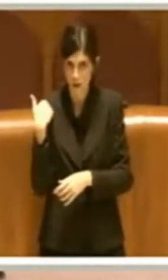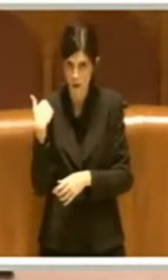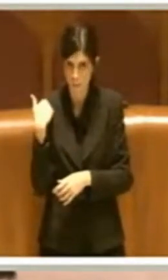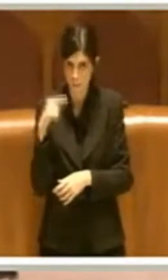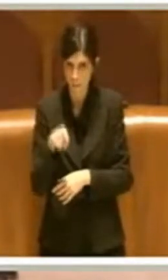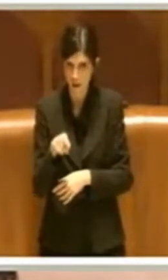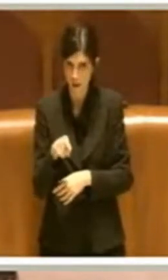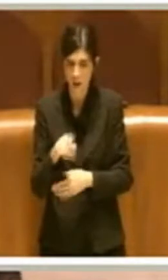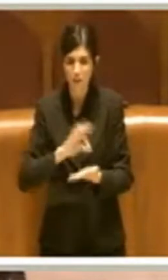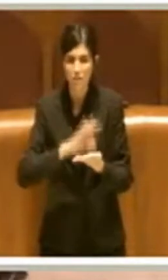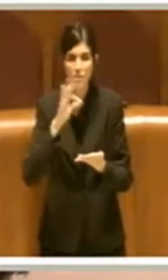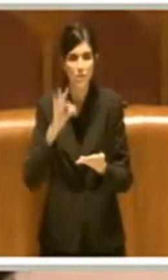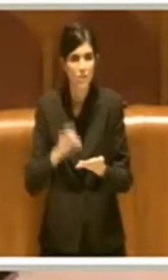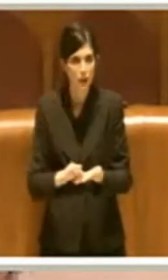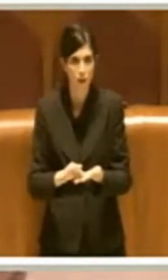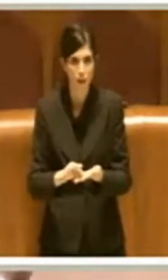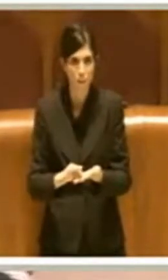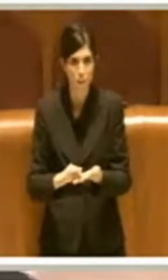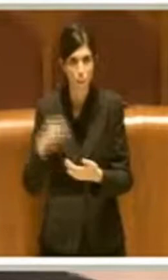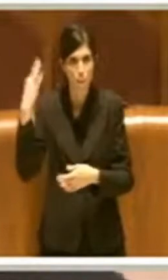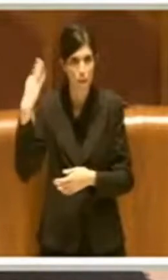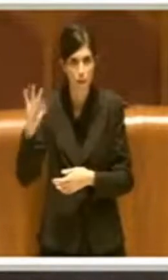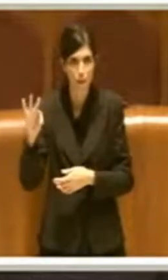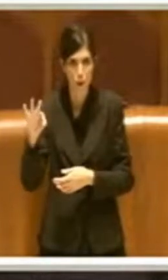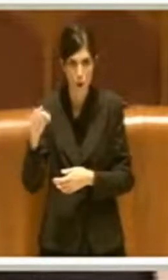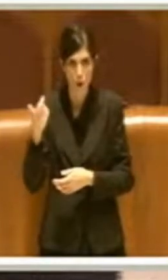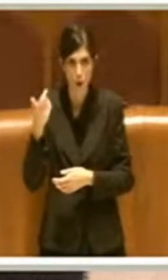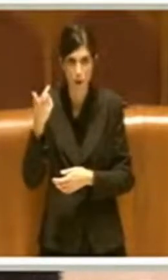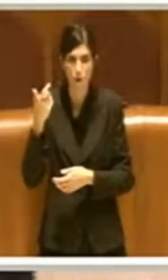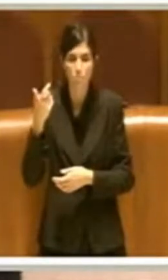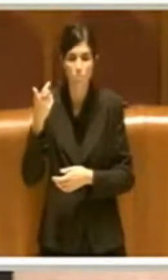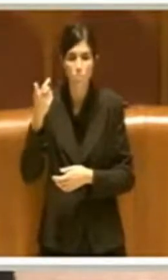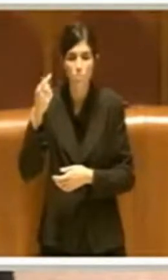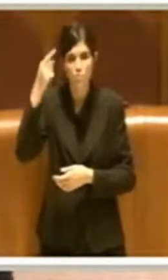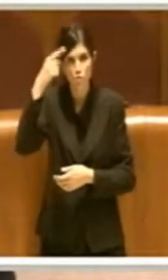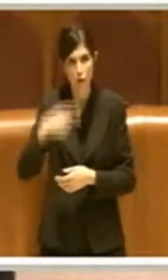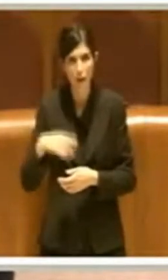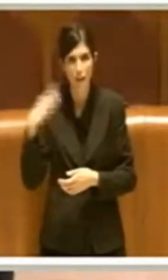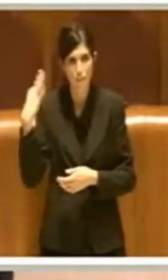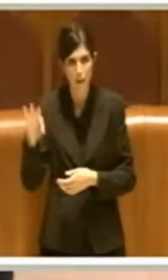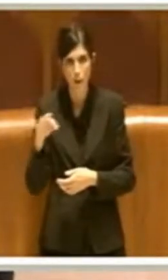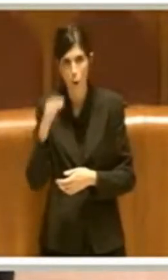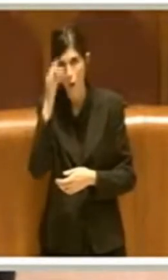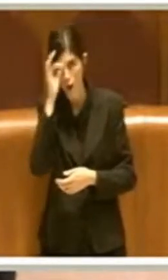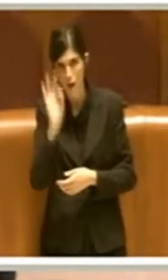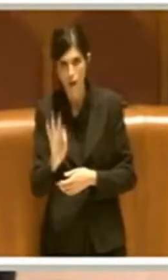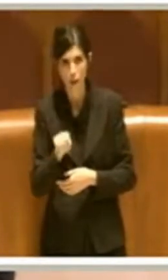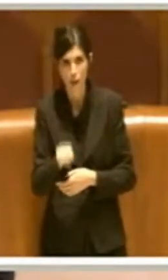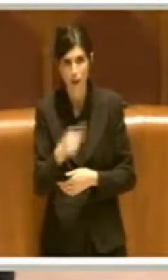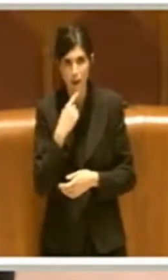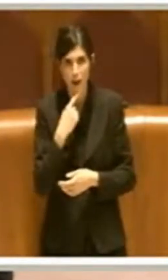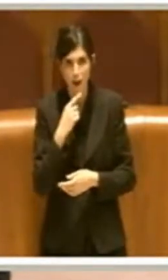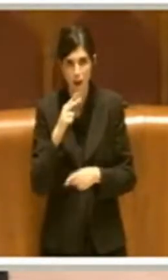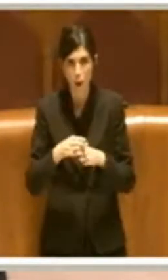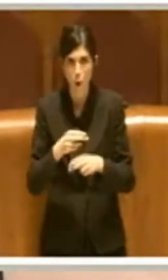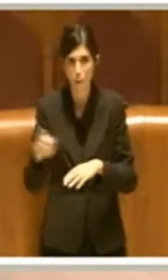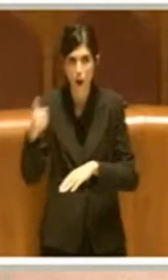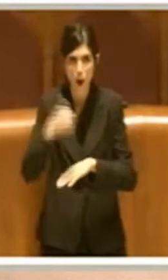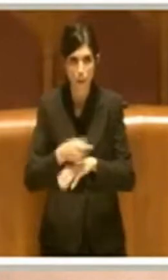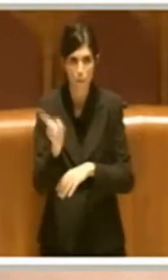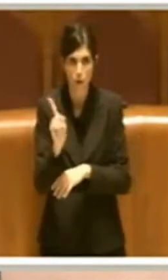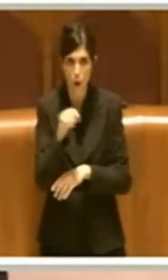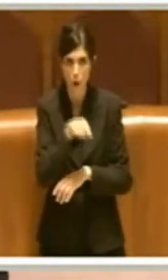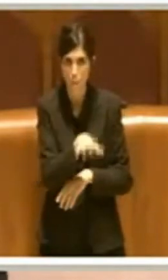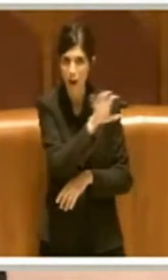giornata particolare, ma la giornata particolare non è stata individuata da Roma Capitale, ma è stata imposta dalla Regione Lazio, che ha